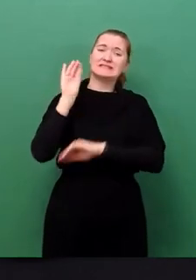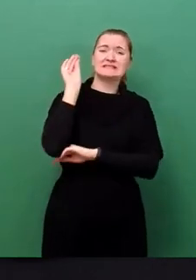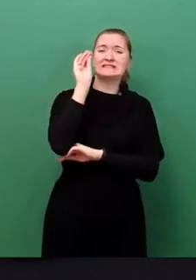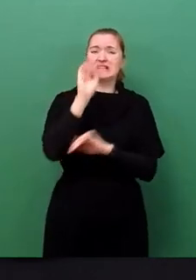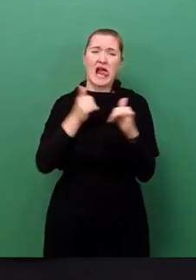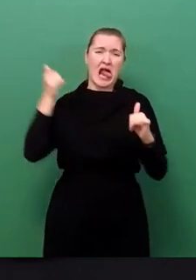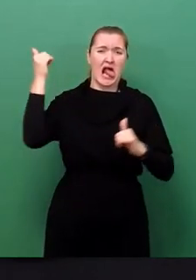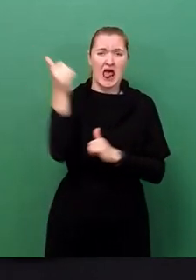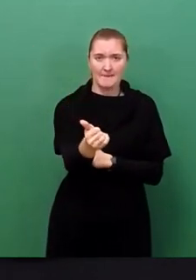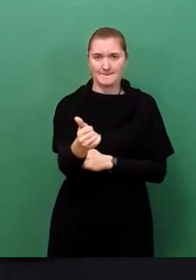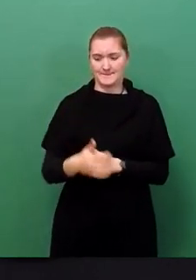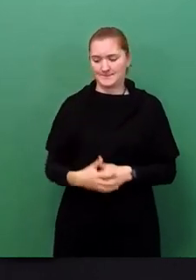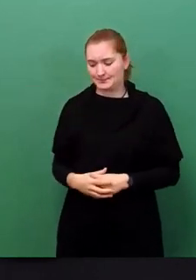Applaus Applaus Applaus Applaus Applaus